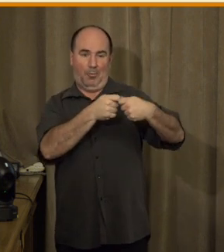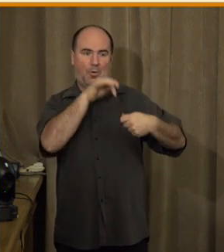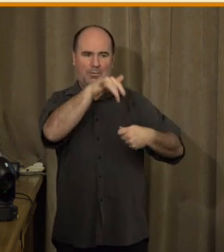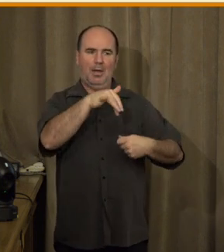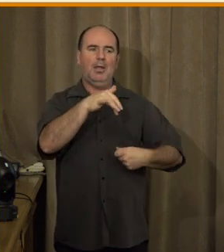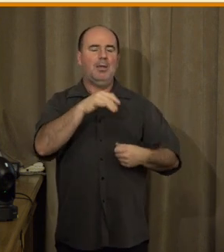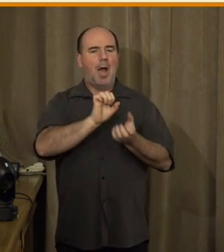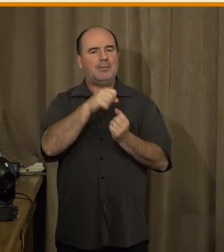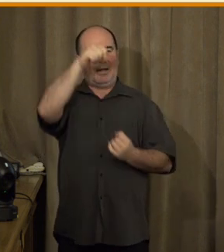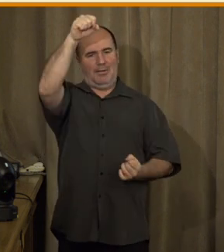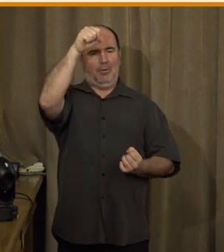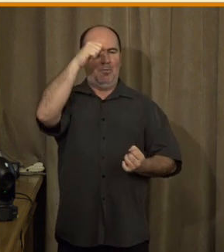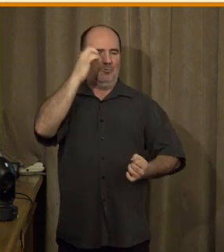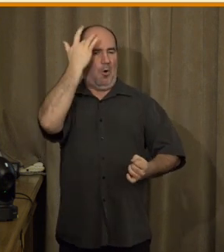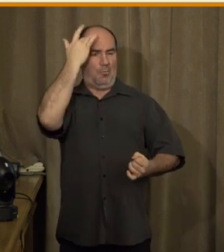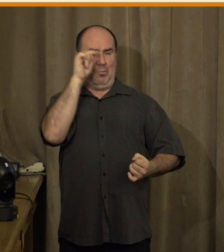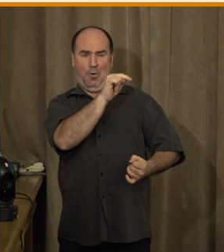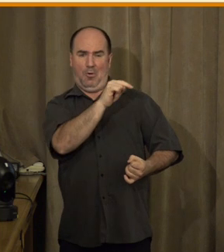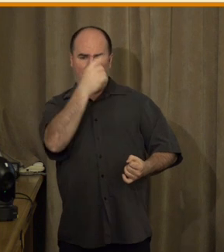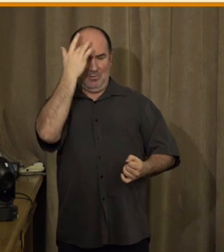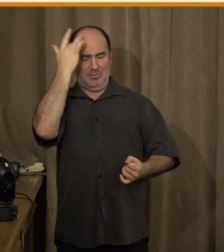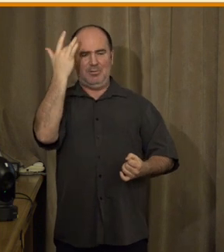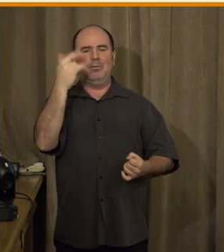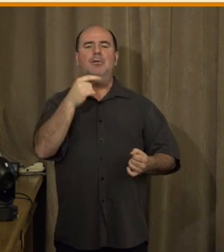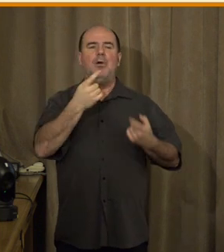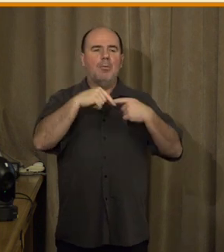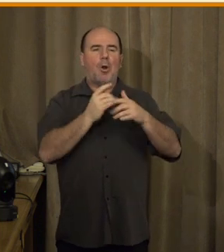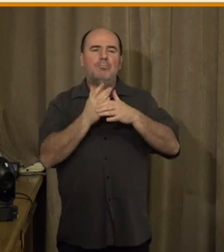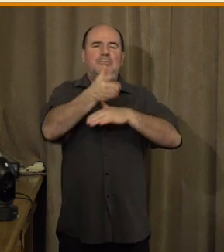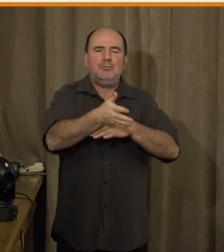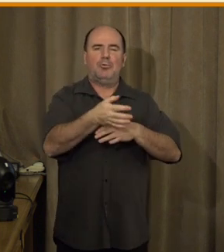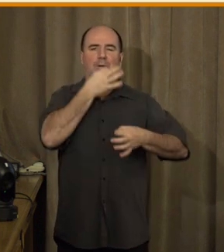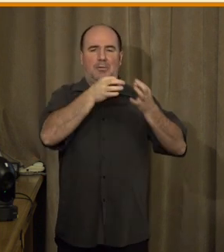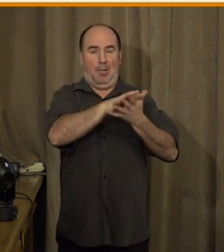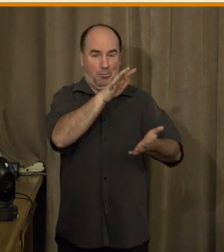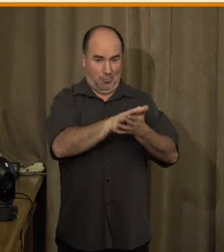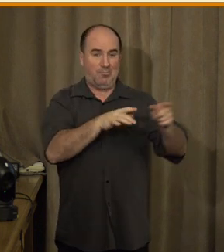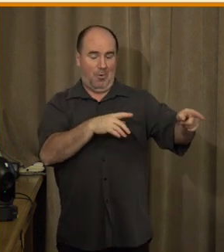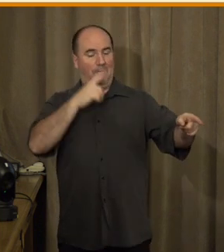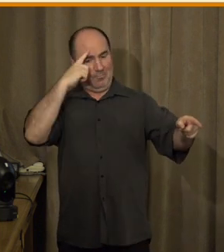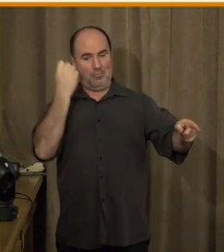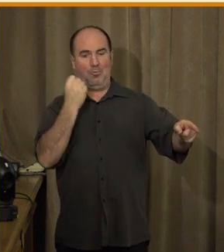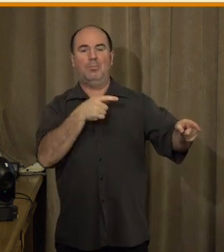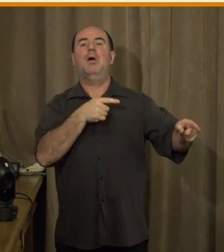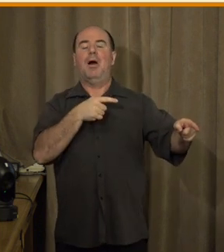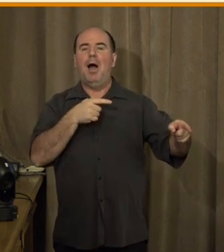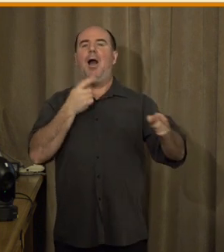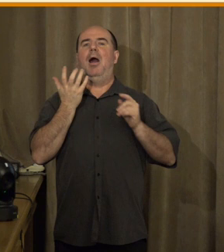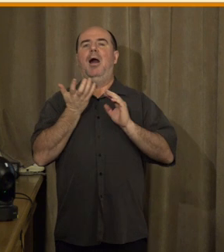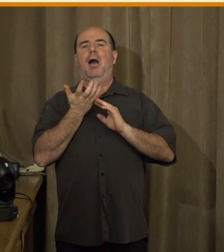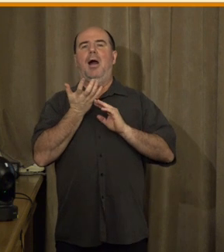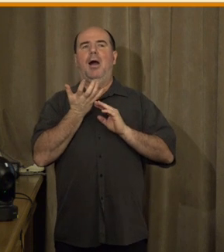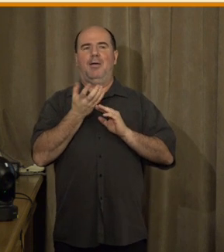která nějaká data má a nějaké informace o tom, jak má přístupnost například v digitálním prostředí vypadat,